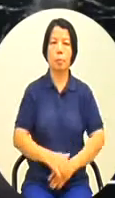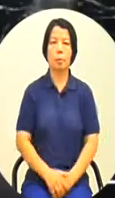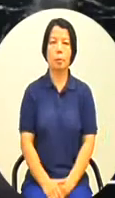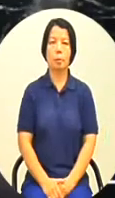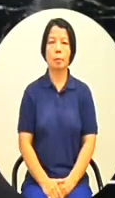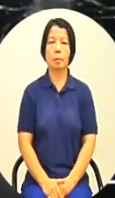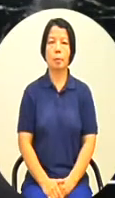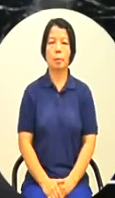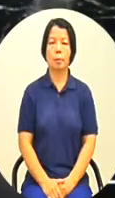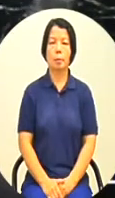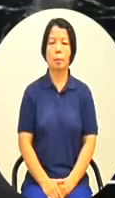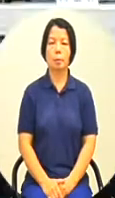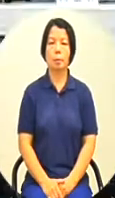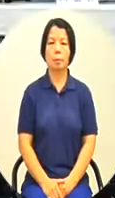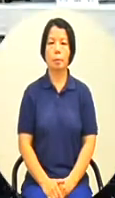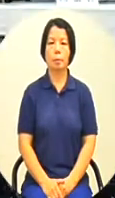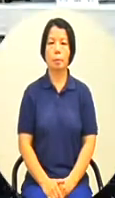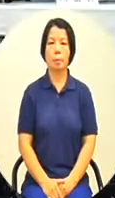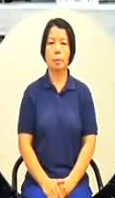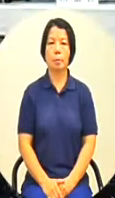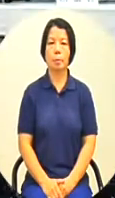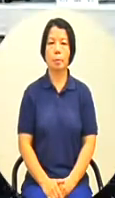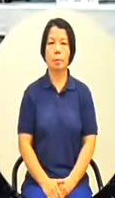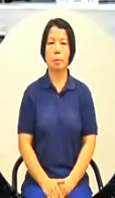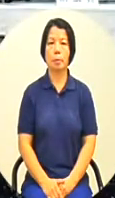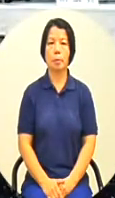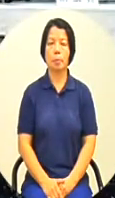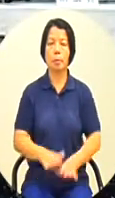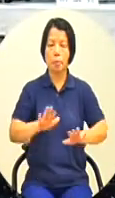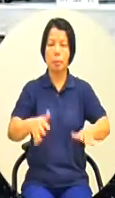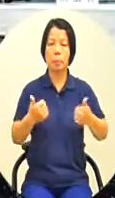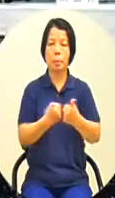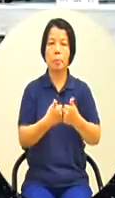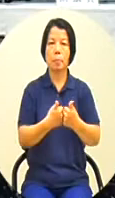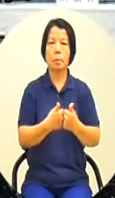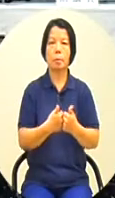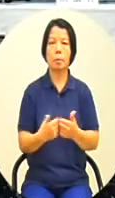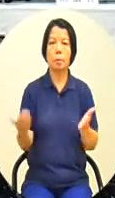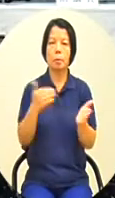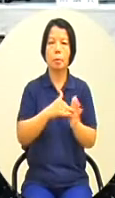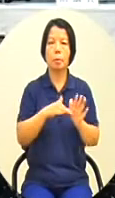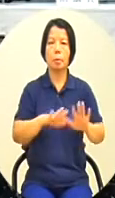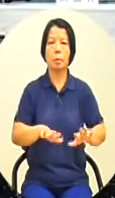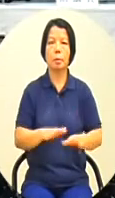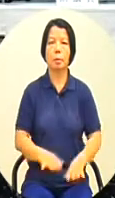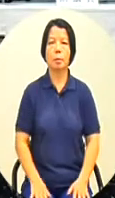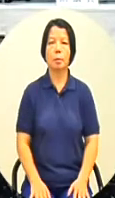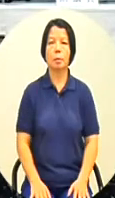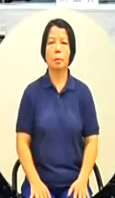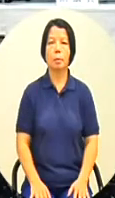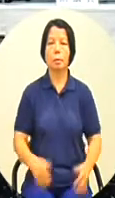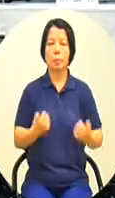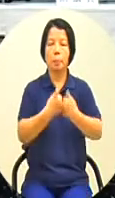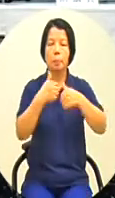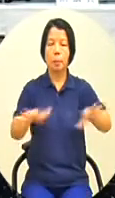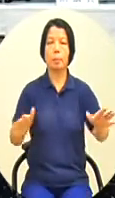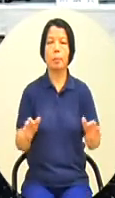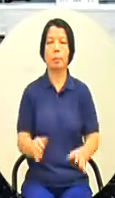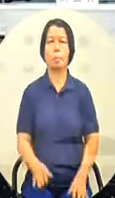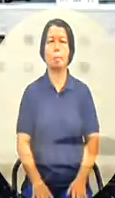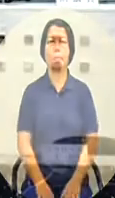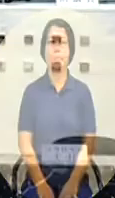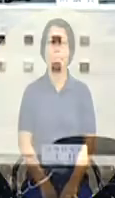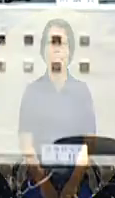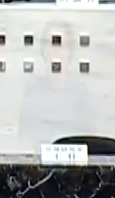好沒有意見了啦我們今天的會議到此結束三位謝謝大家好嗎